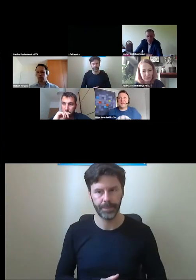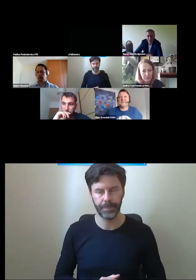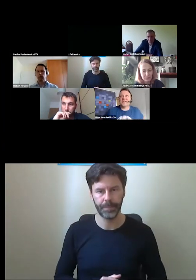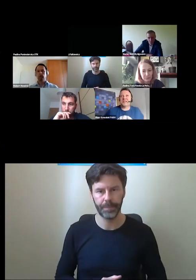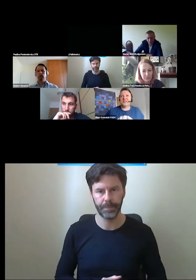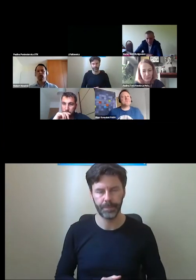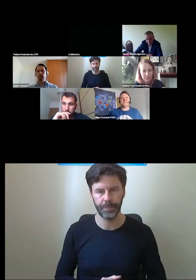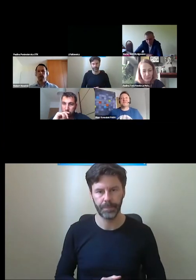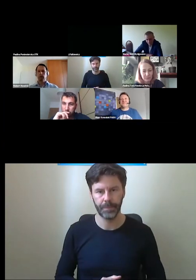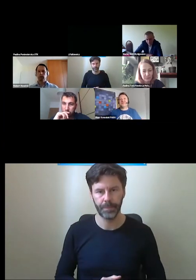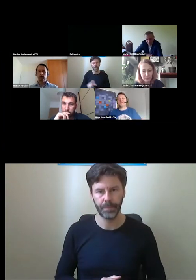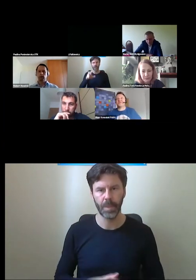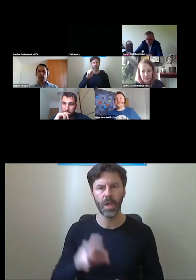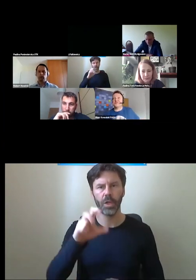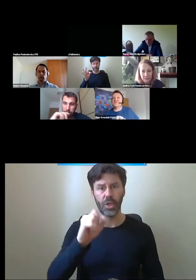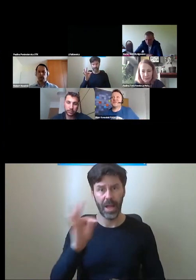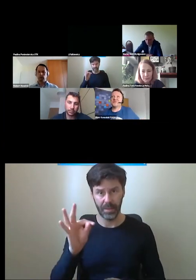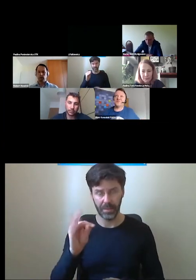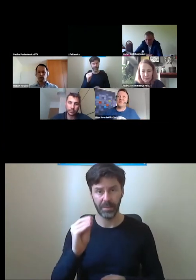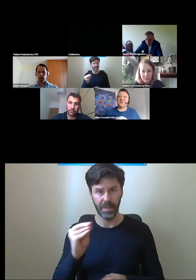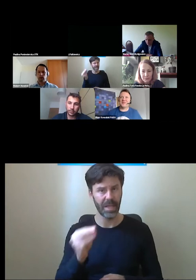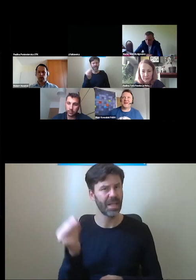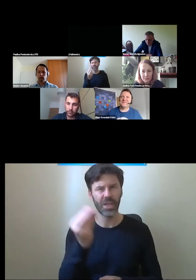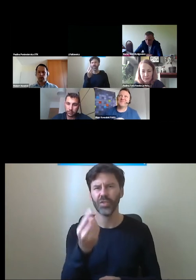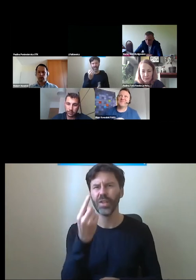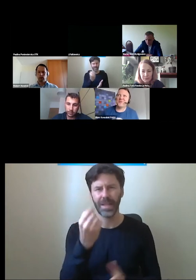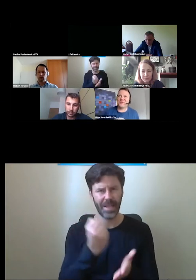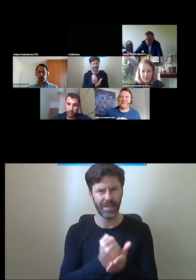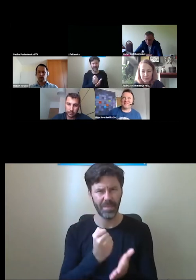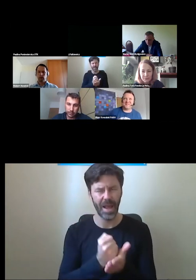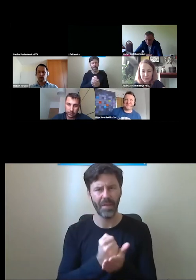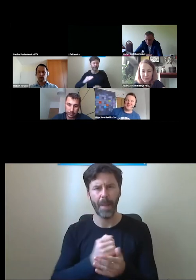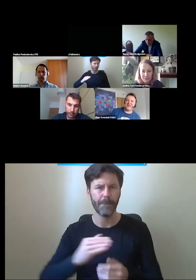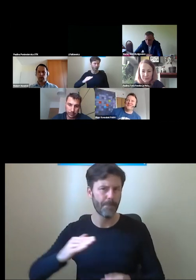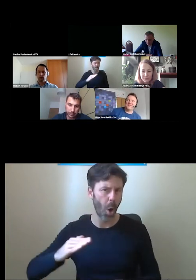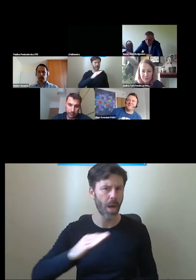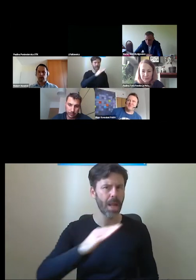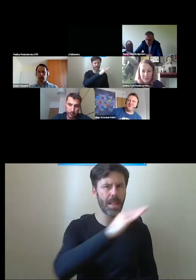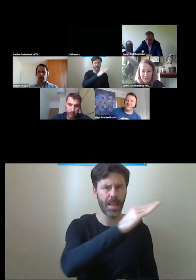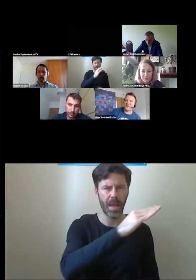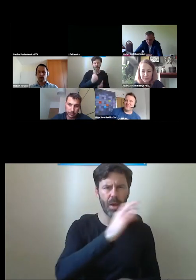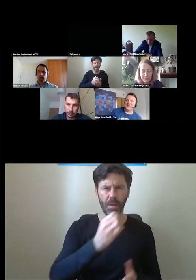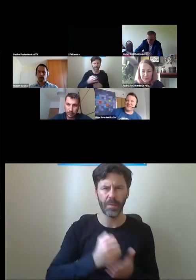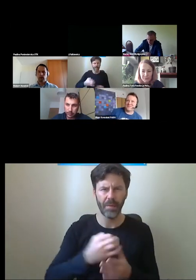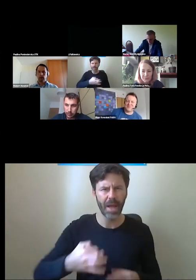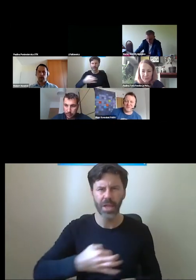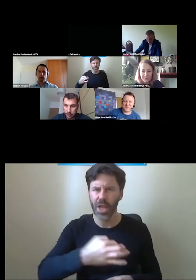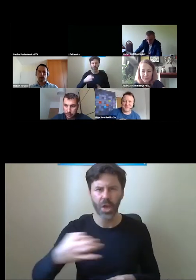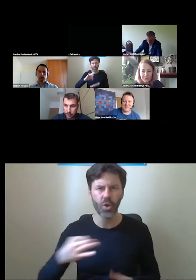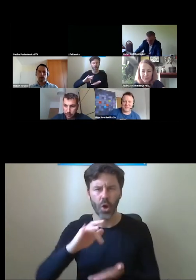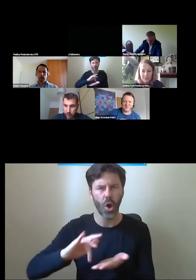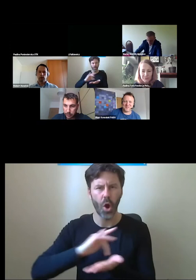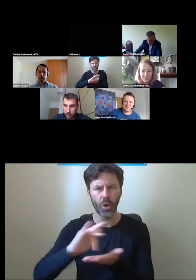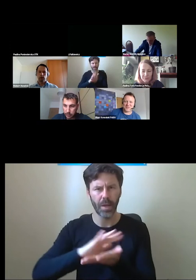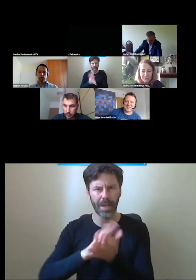jest tak. Na czacie mamy w tej chwili jeszcze jedną rzecz o pochylniach. Pochylnia znad jeziora w ośrodku rehabilitacyjnym, prawidłowe